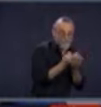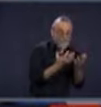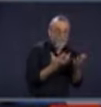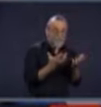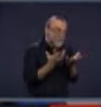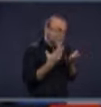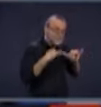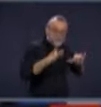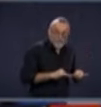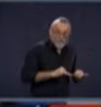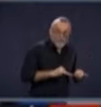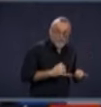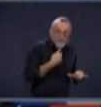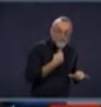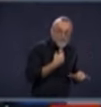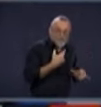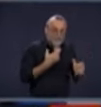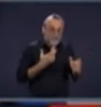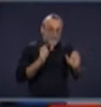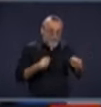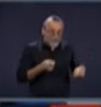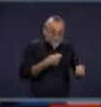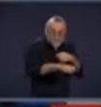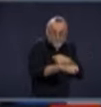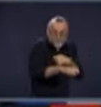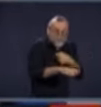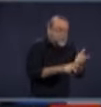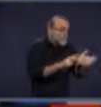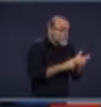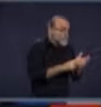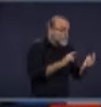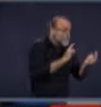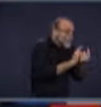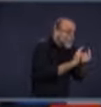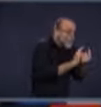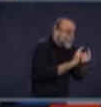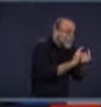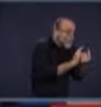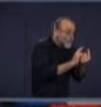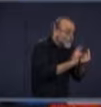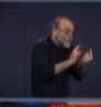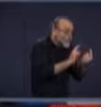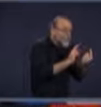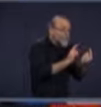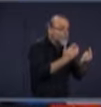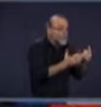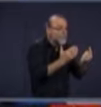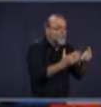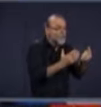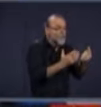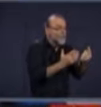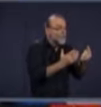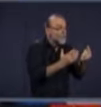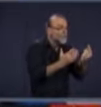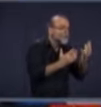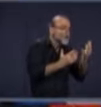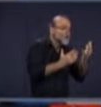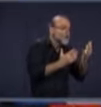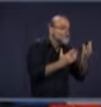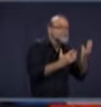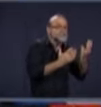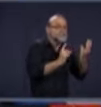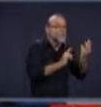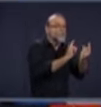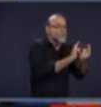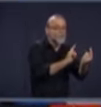rencontrer régulièrement. Est-ce que je peux, donc, rencontrer d'autres personnes, mais